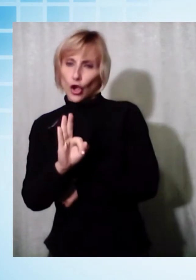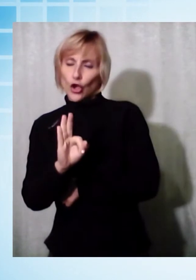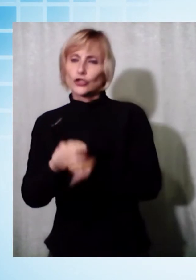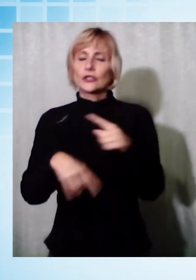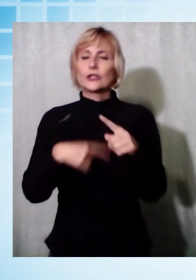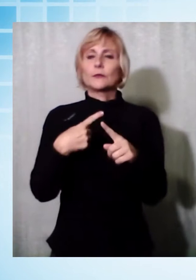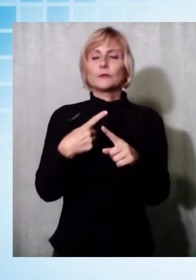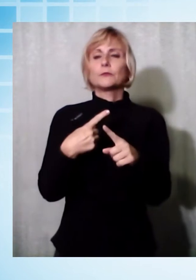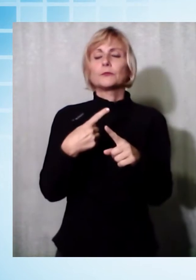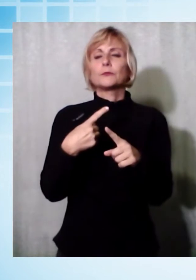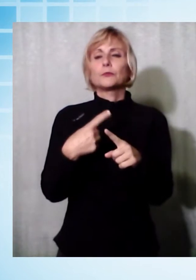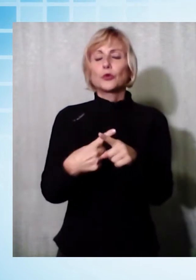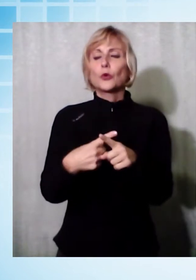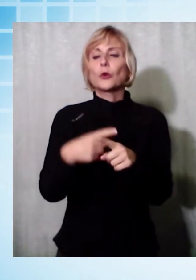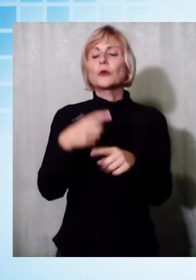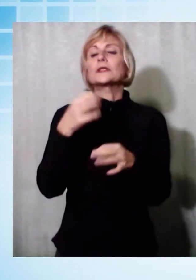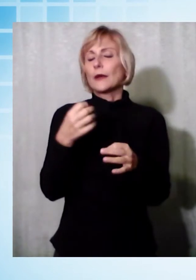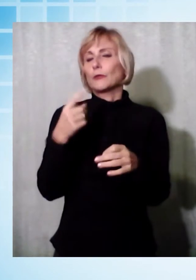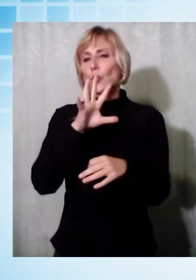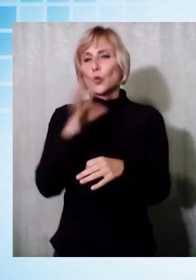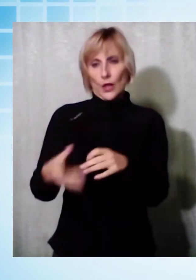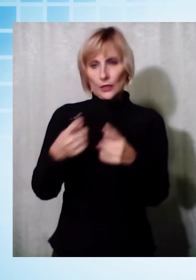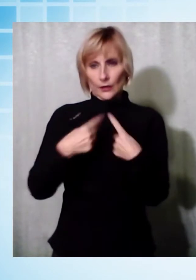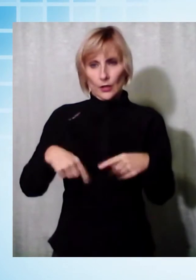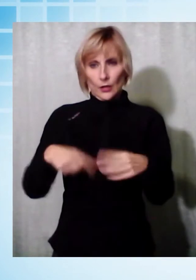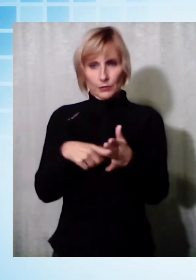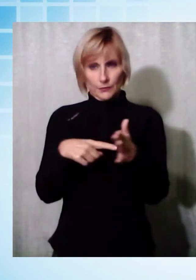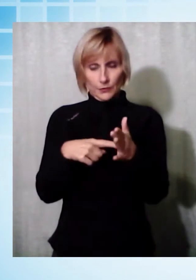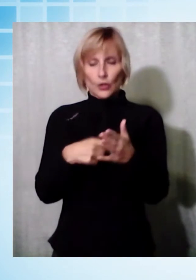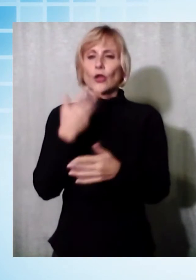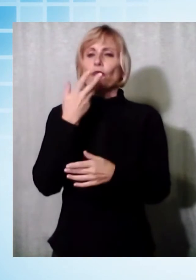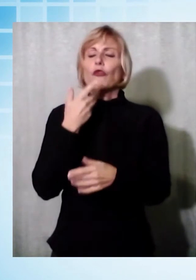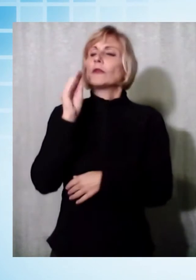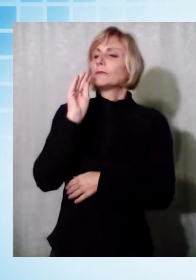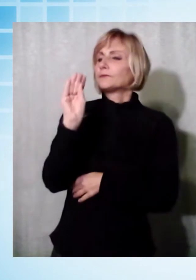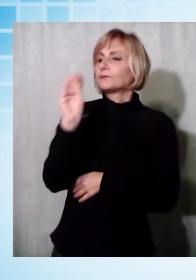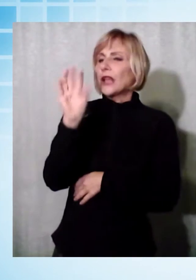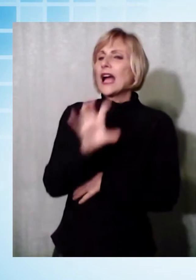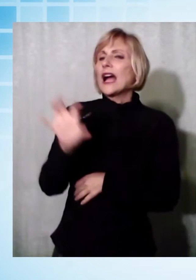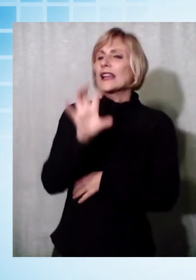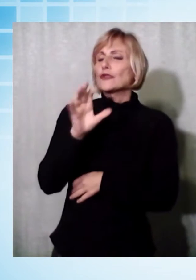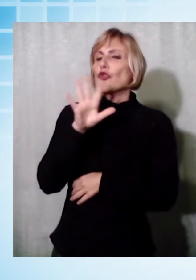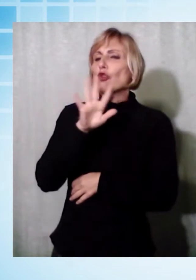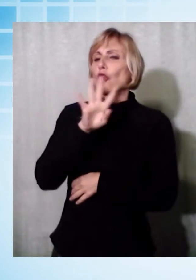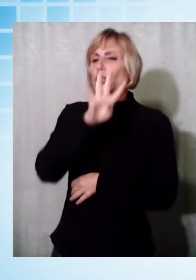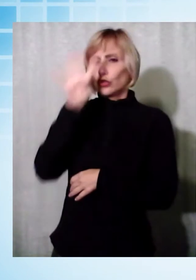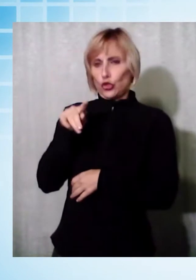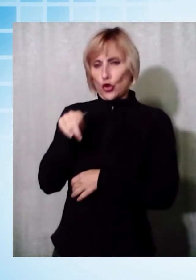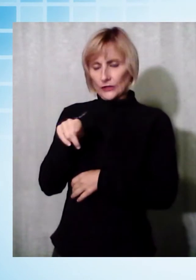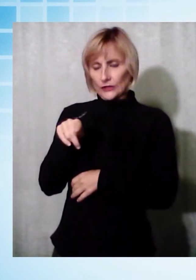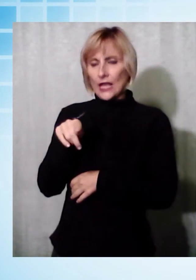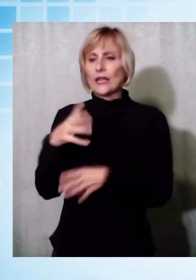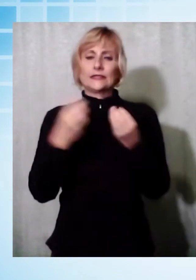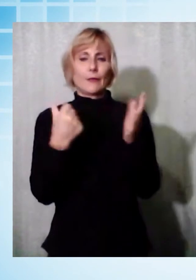partito Tamagnini chiedono alla regione di intervenire con poste italiane affinché gli